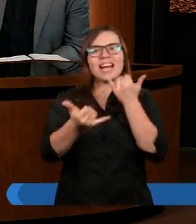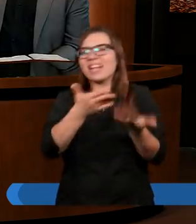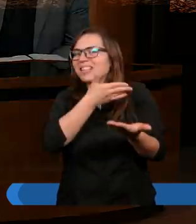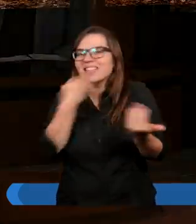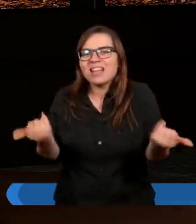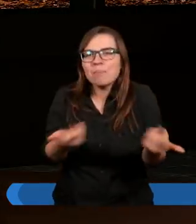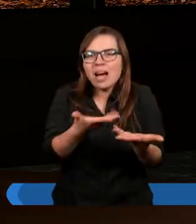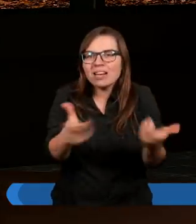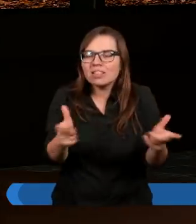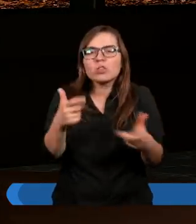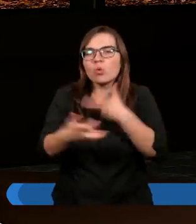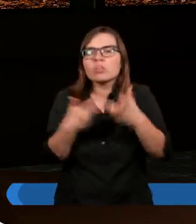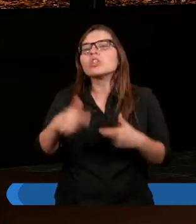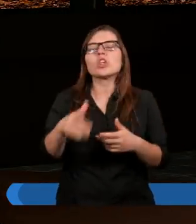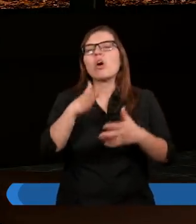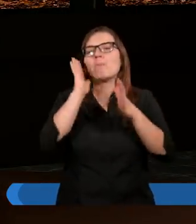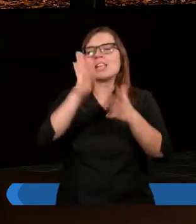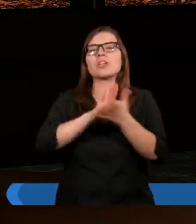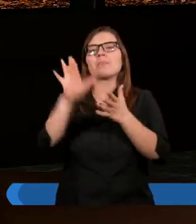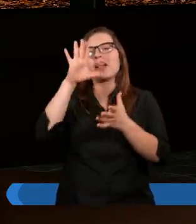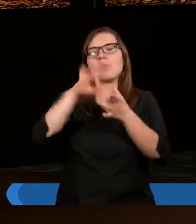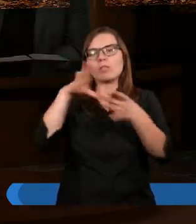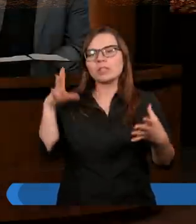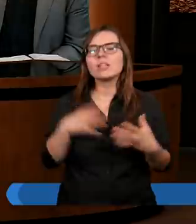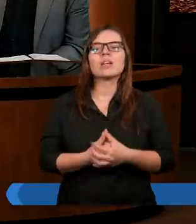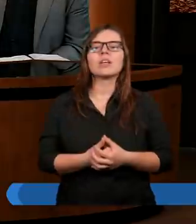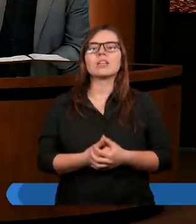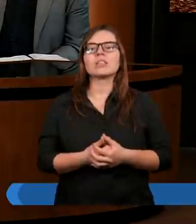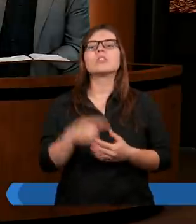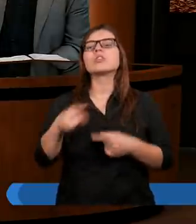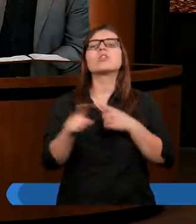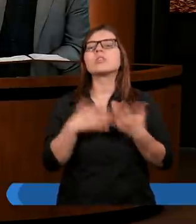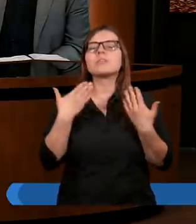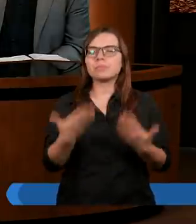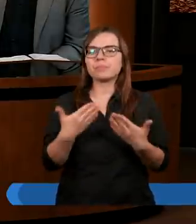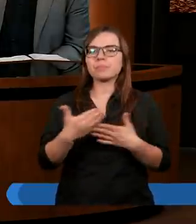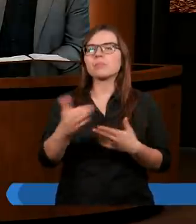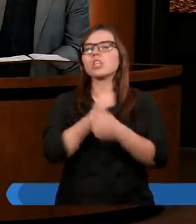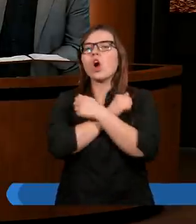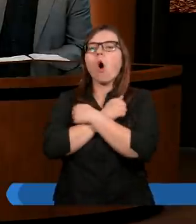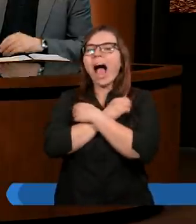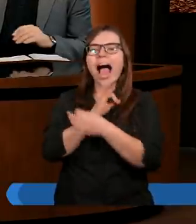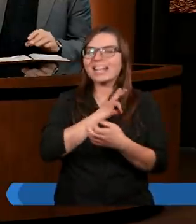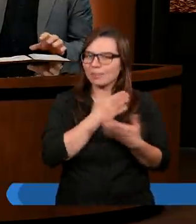miłujecie, przykazań moich przestrzegać będziecie. Czyli, kochani,